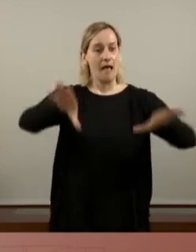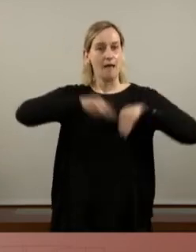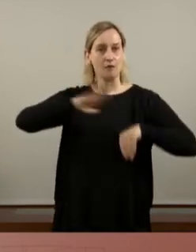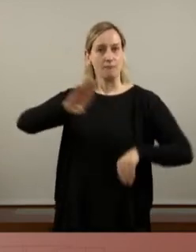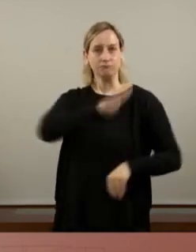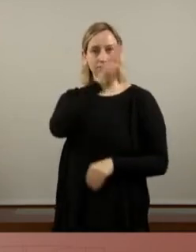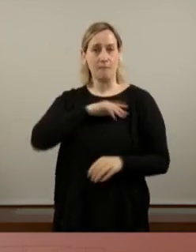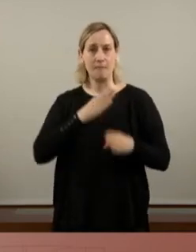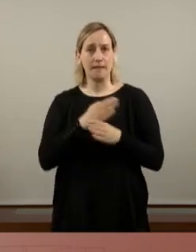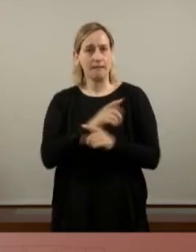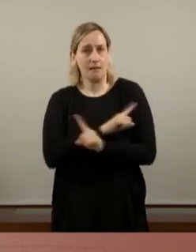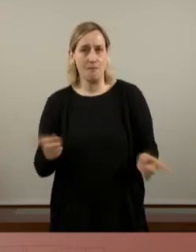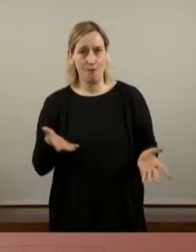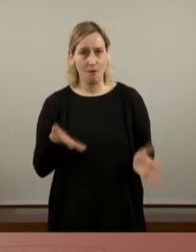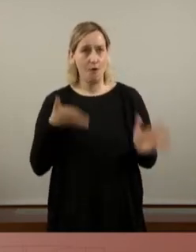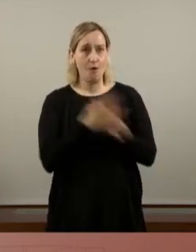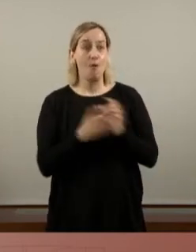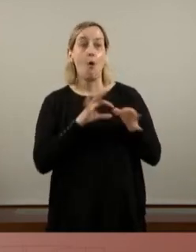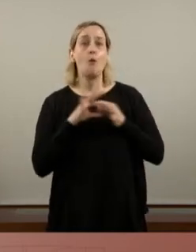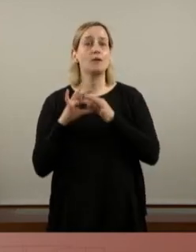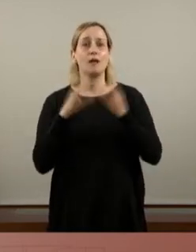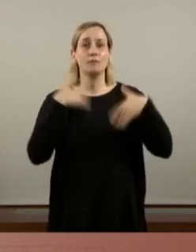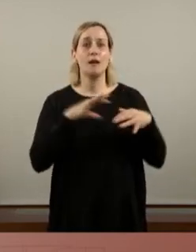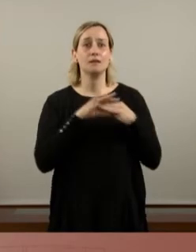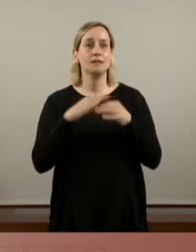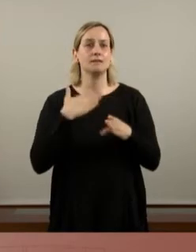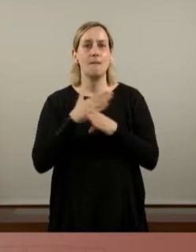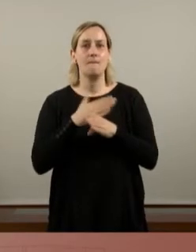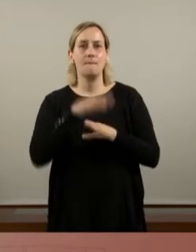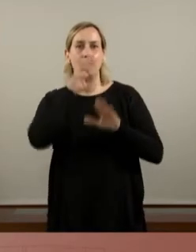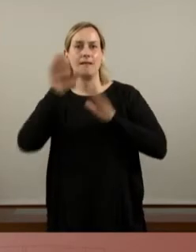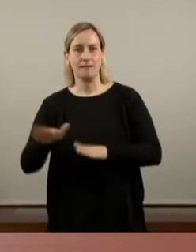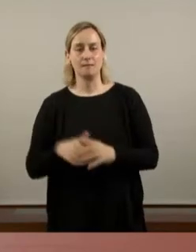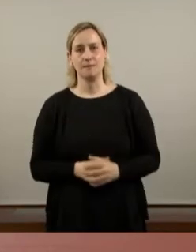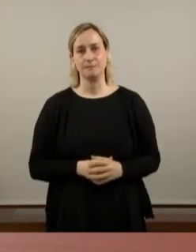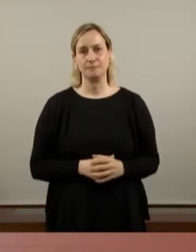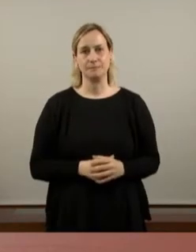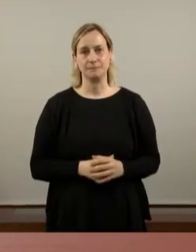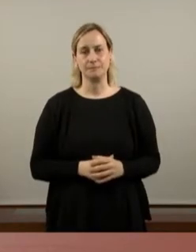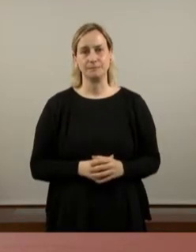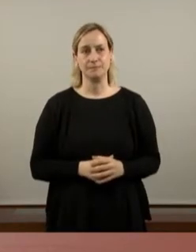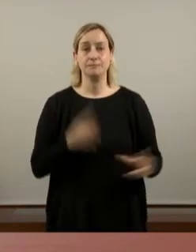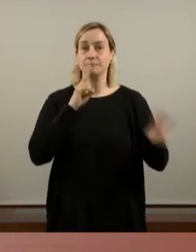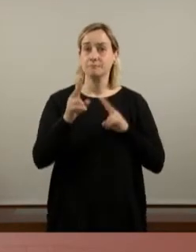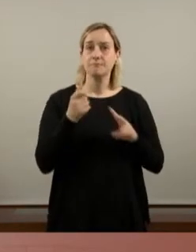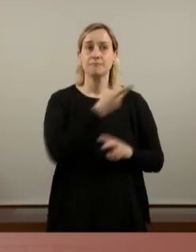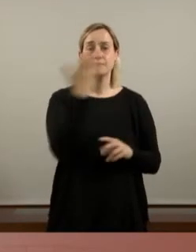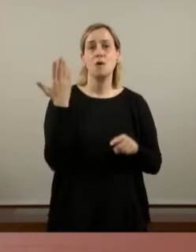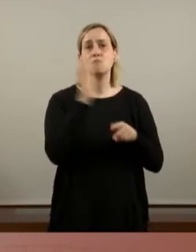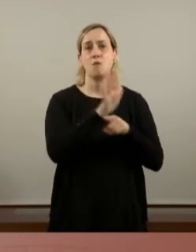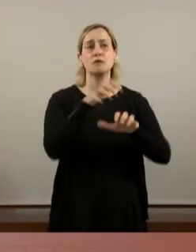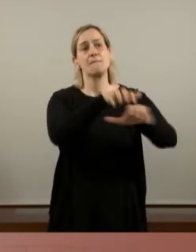partit, perquè llavors no és unitat, és partidisme. Com deia, existeixen propostes